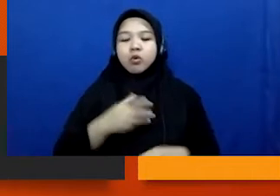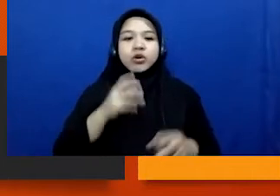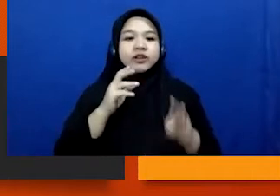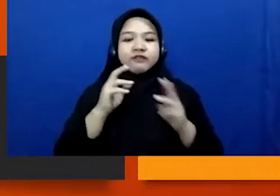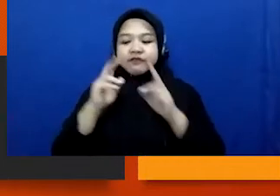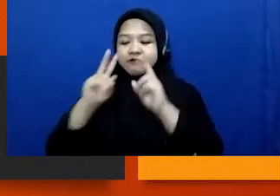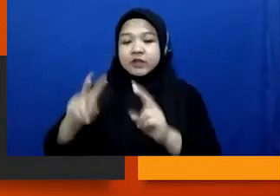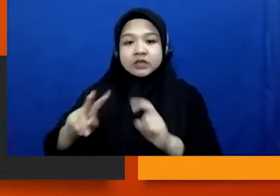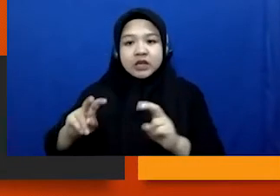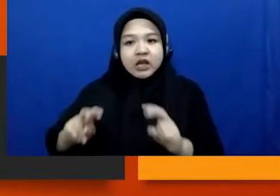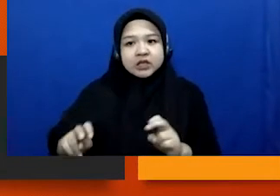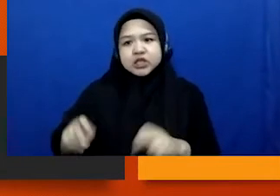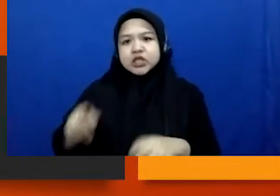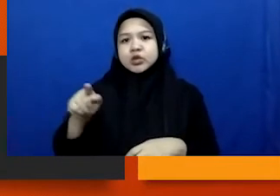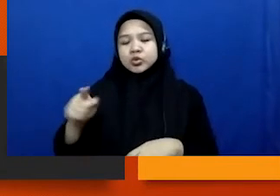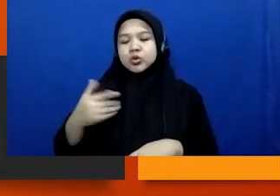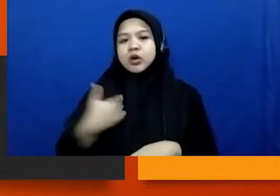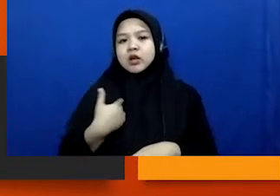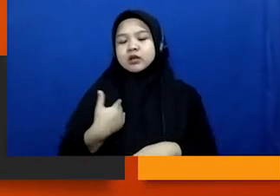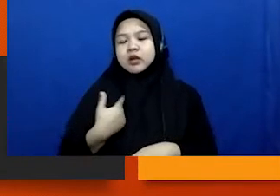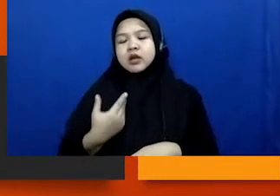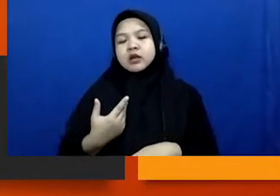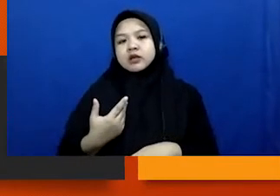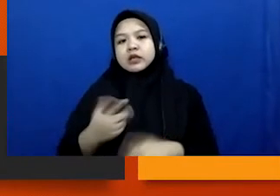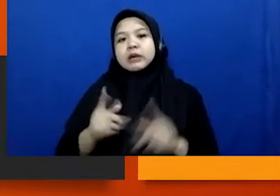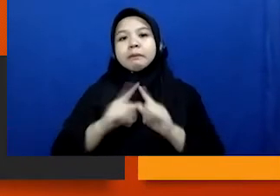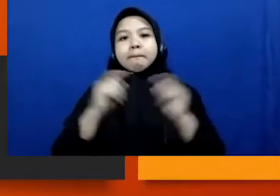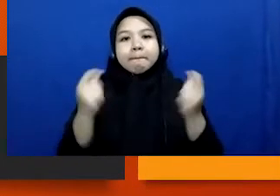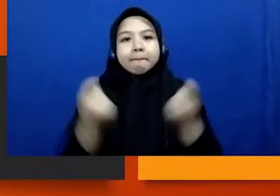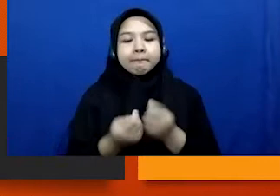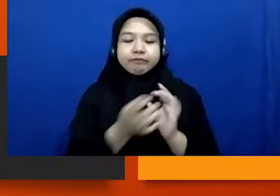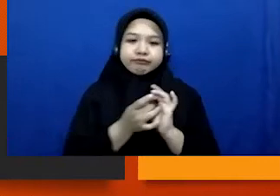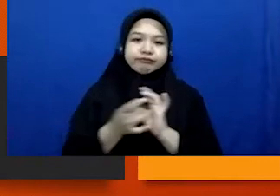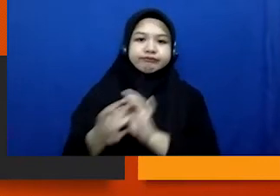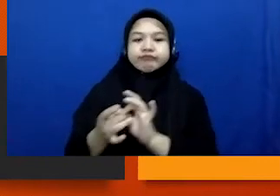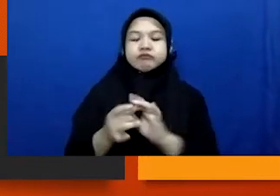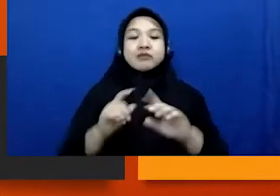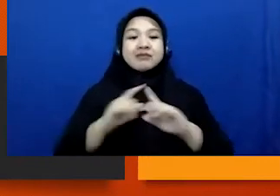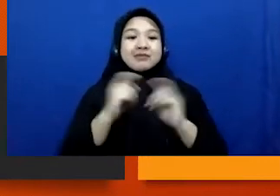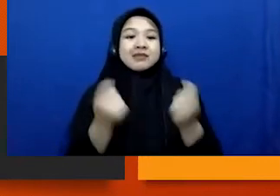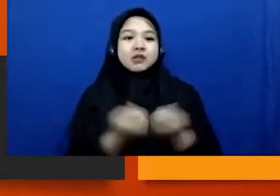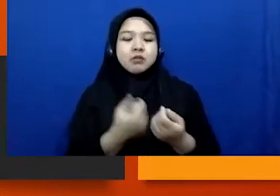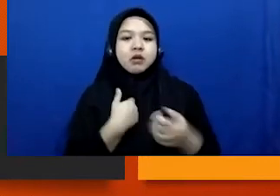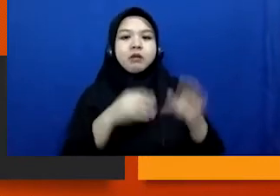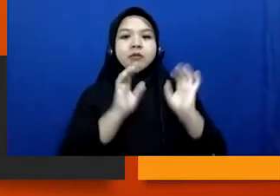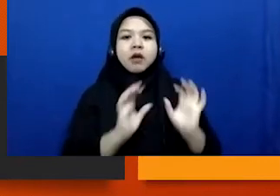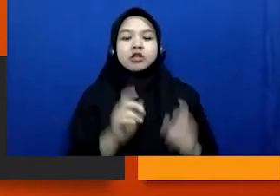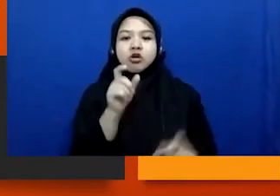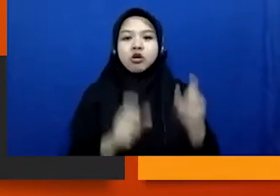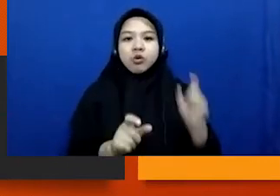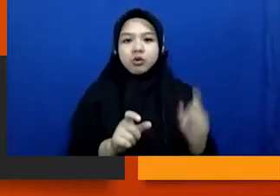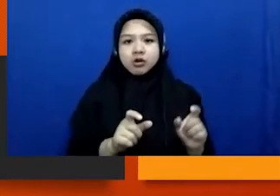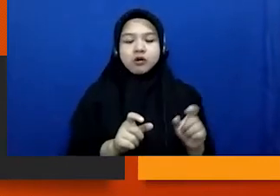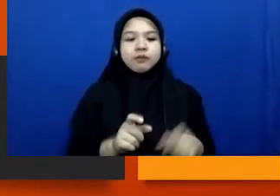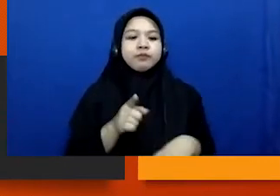itu juga dilakukan secara tim jadi tim itu terdiri dari banyak orang ya dan